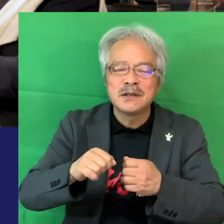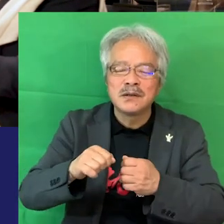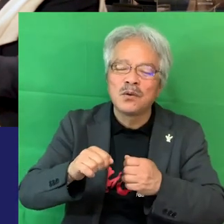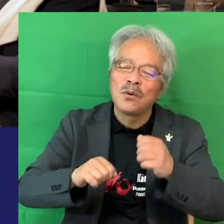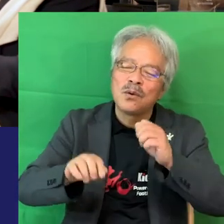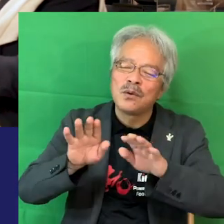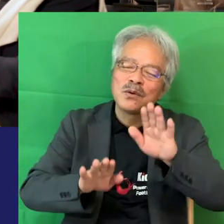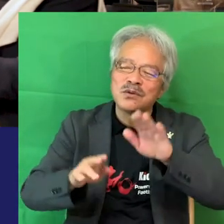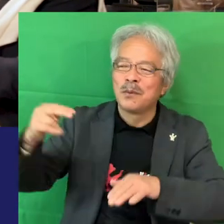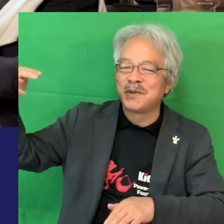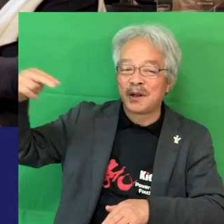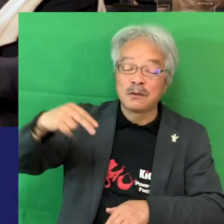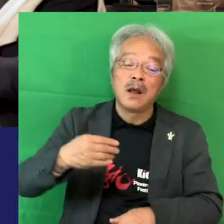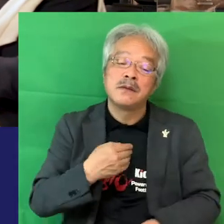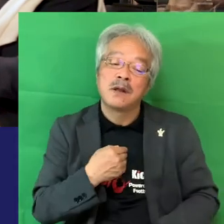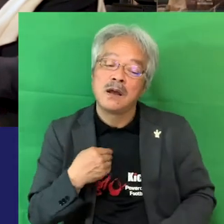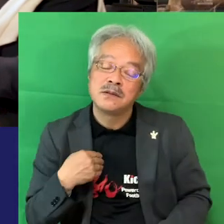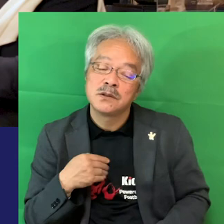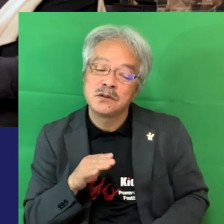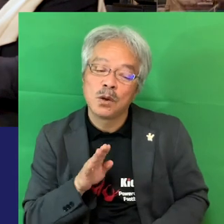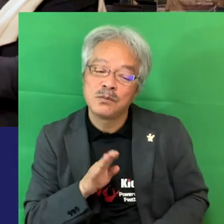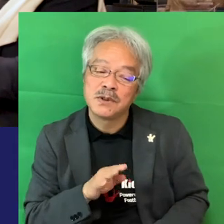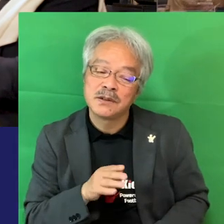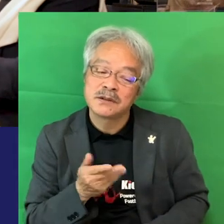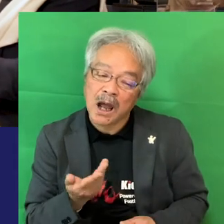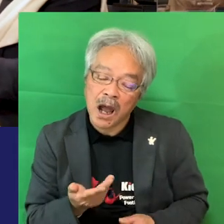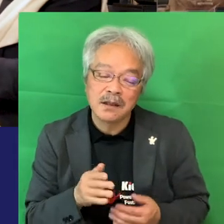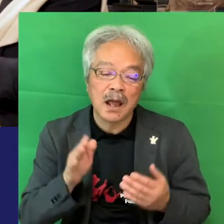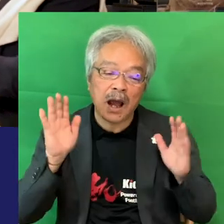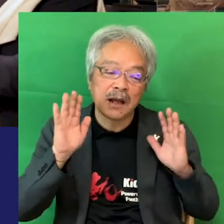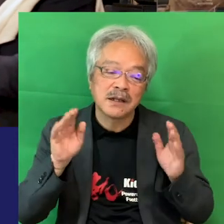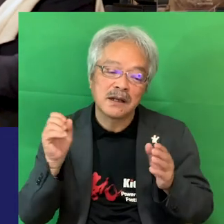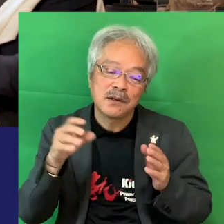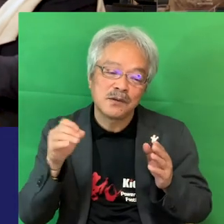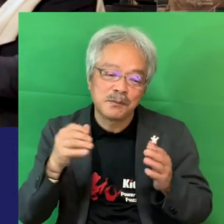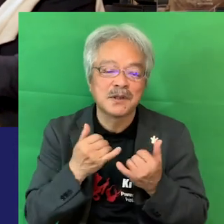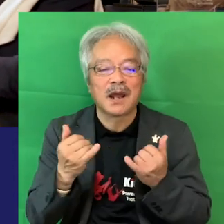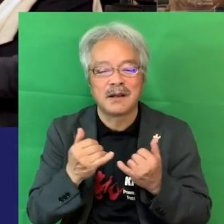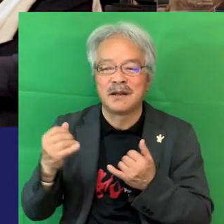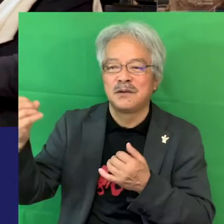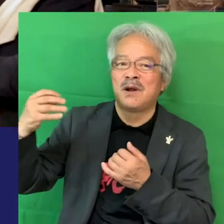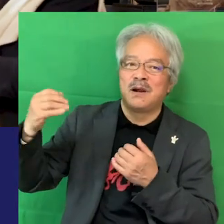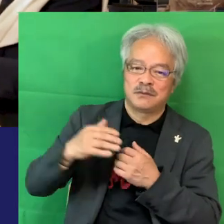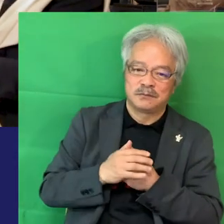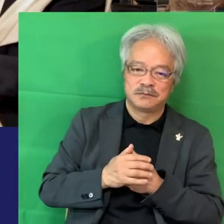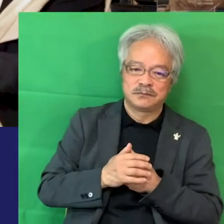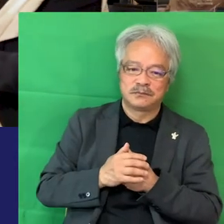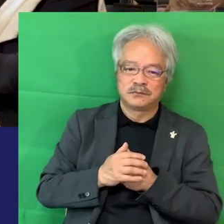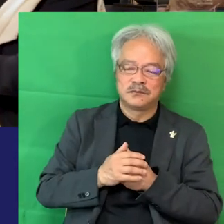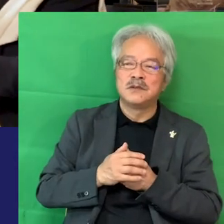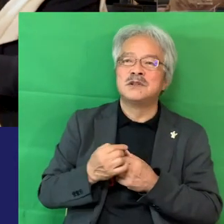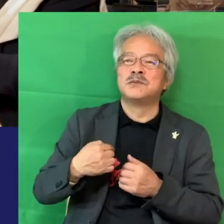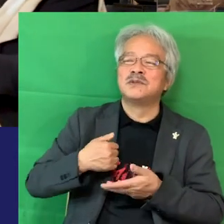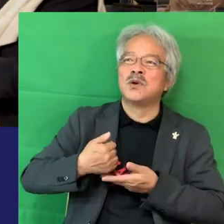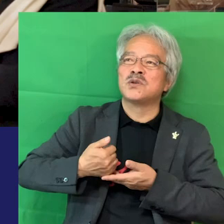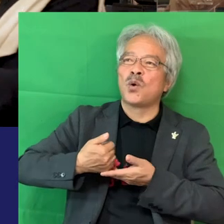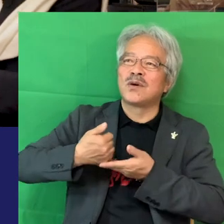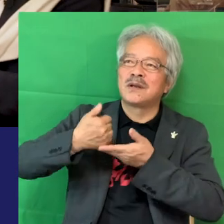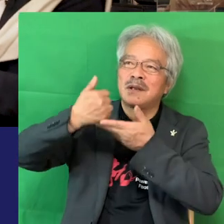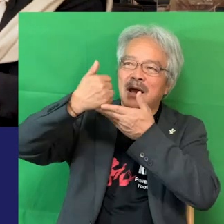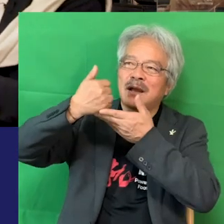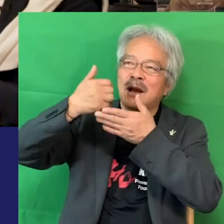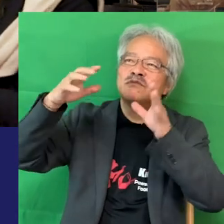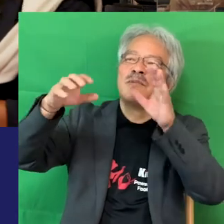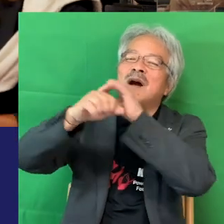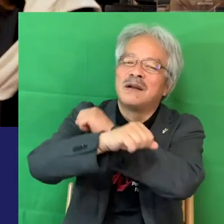でしょかとか言ってさ声かけられたりさする尊厳が奪われてしまうそのつ